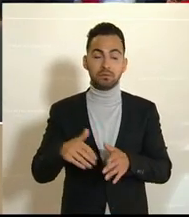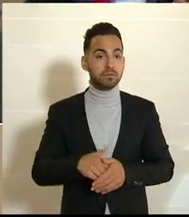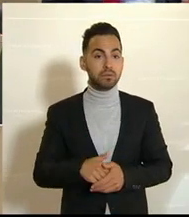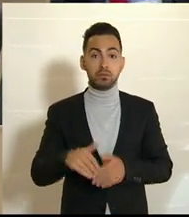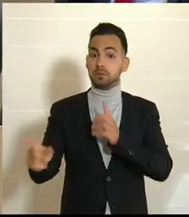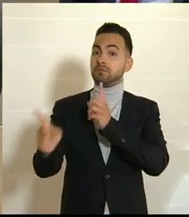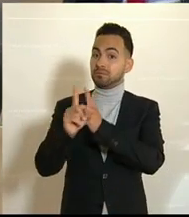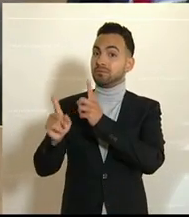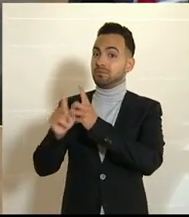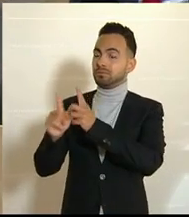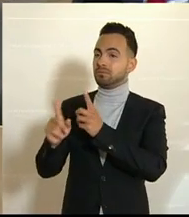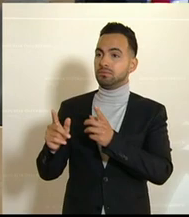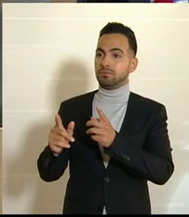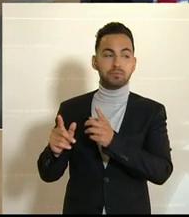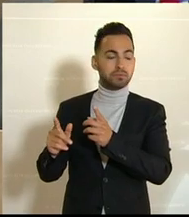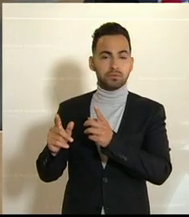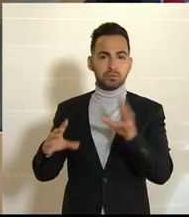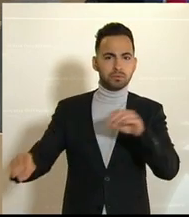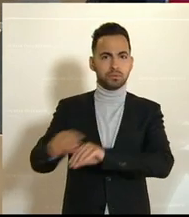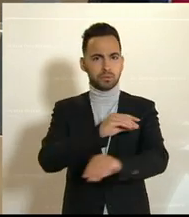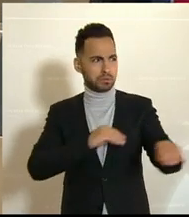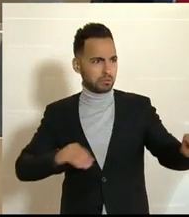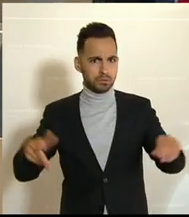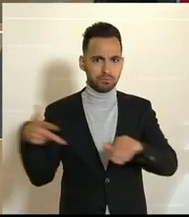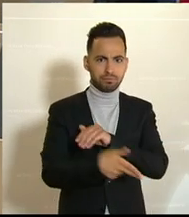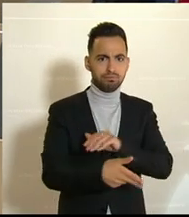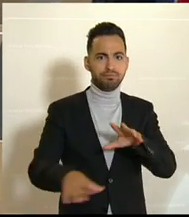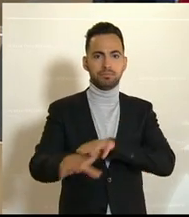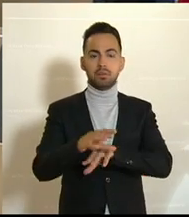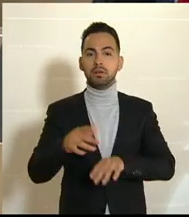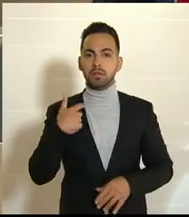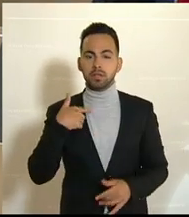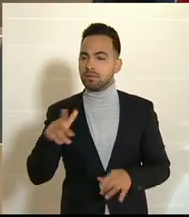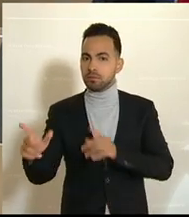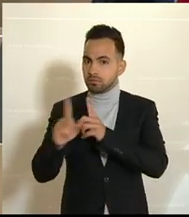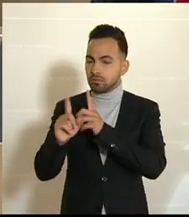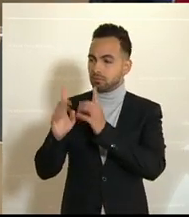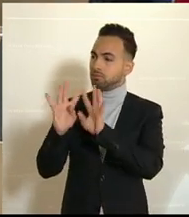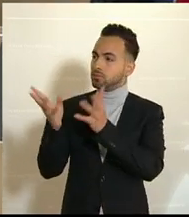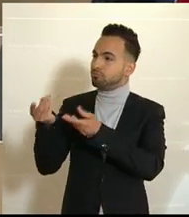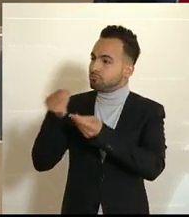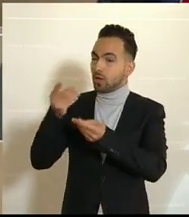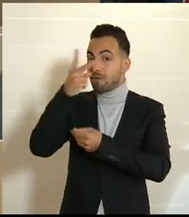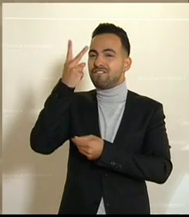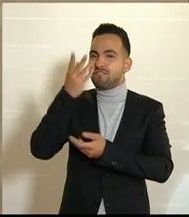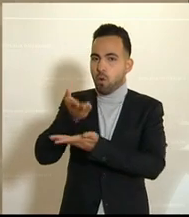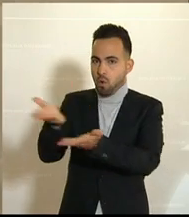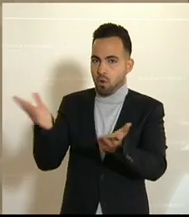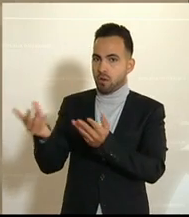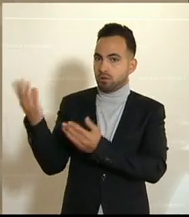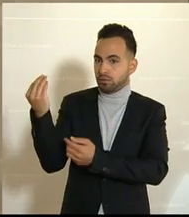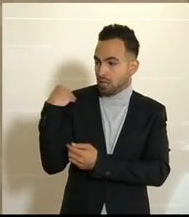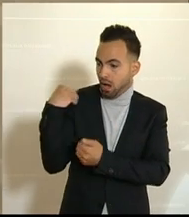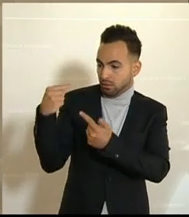Und ich nehme das immer sehr ernst, was mir die Bevölkerung auch sagt.